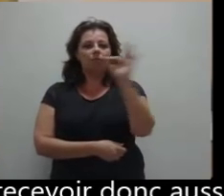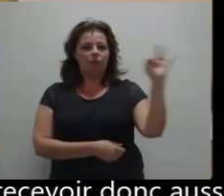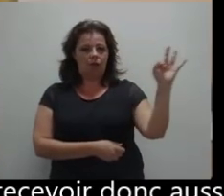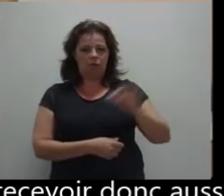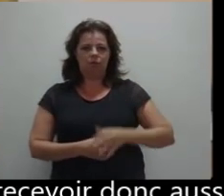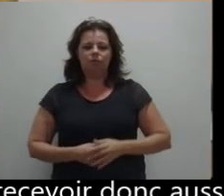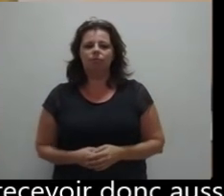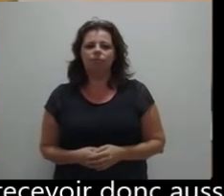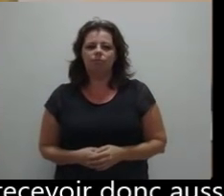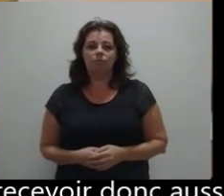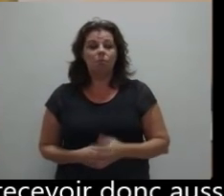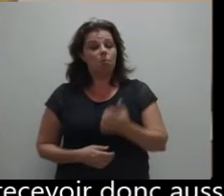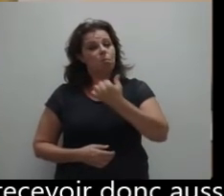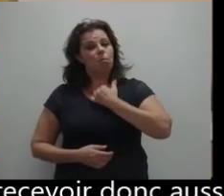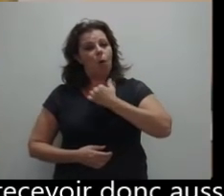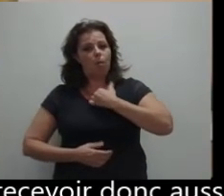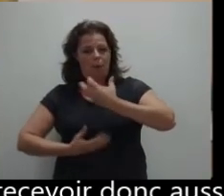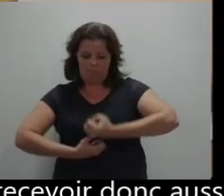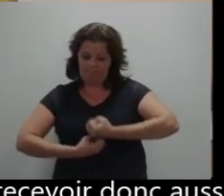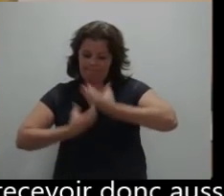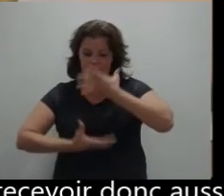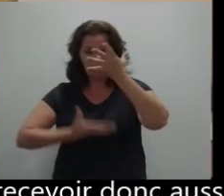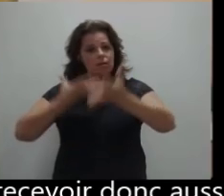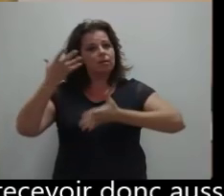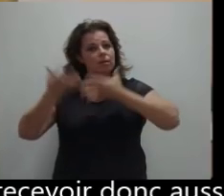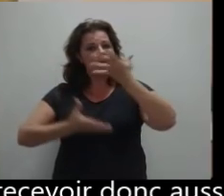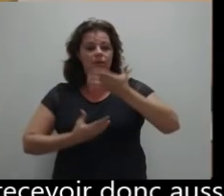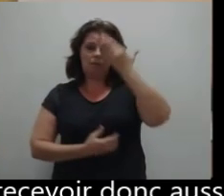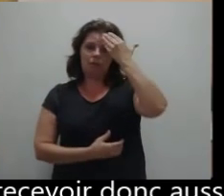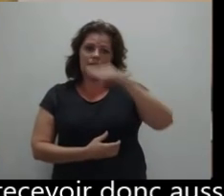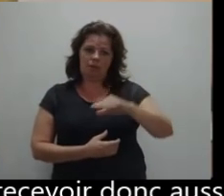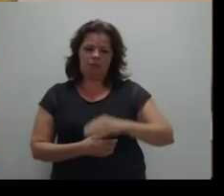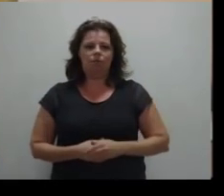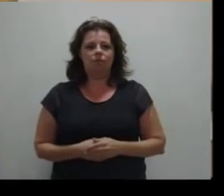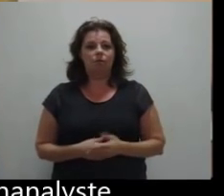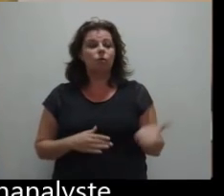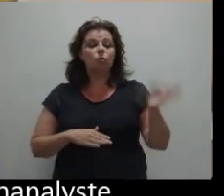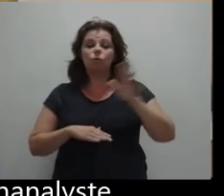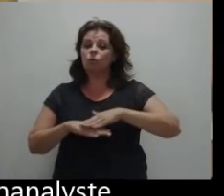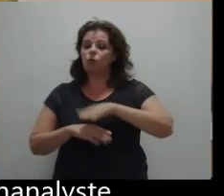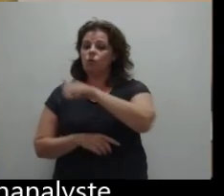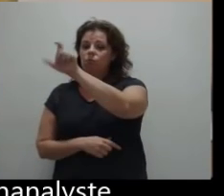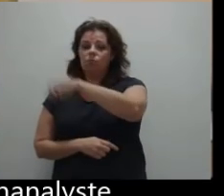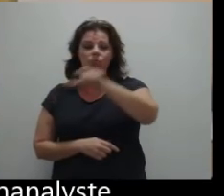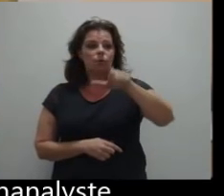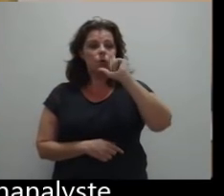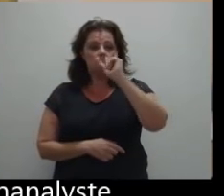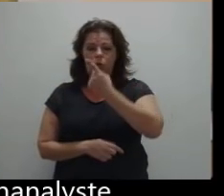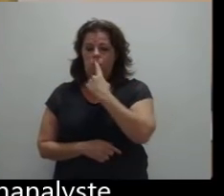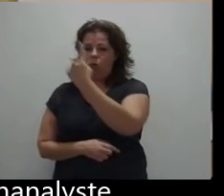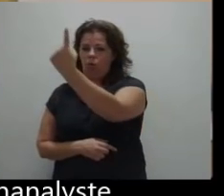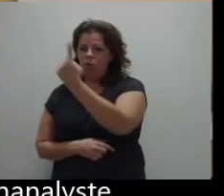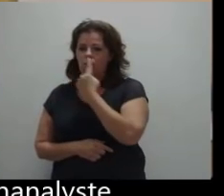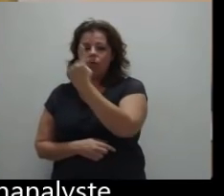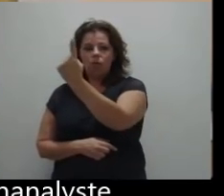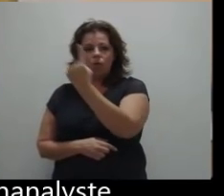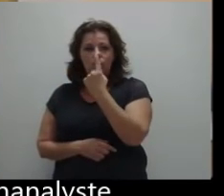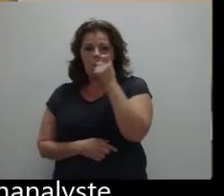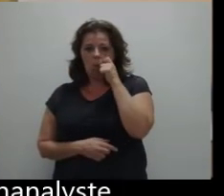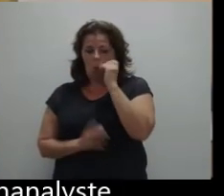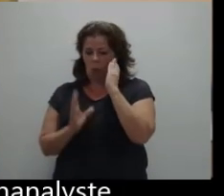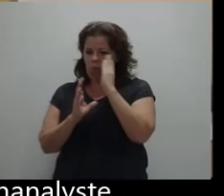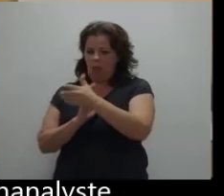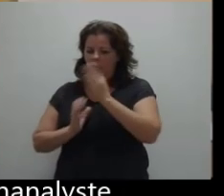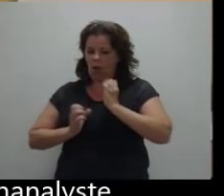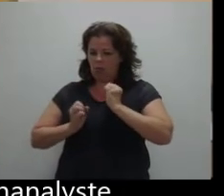langue, j'ai pu recevoir donc aussi de tels sujets, et travailler comme psychanalyste directement dans